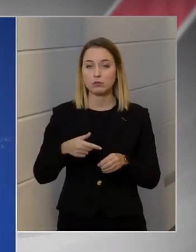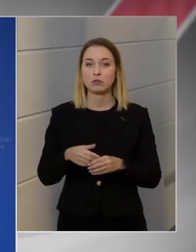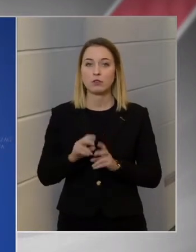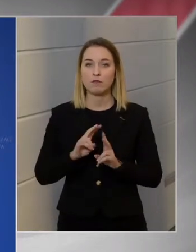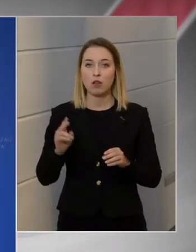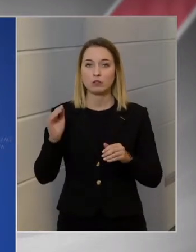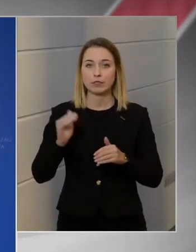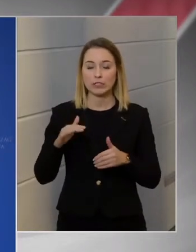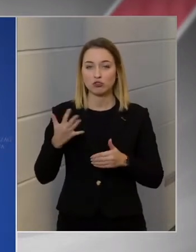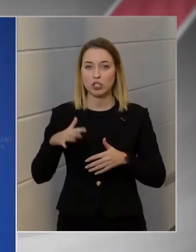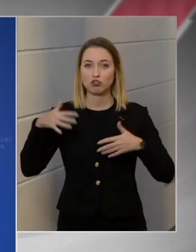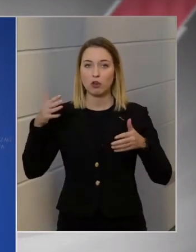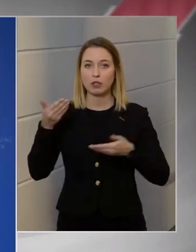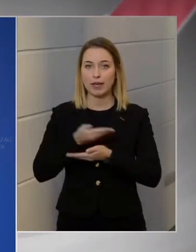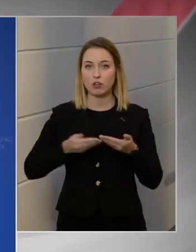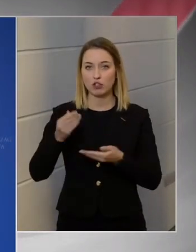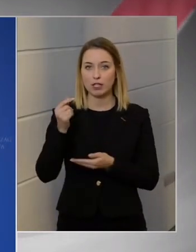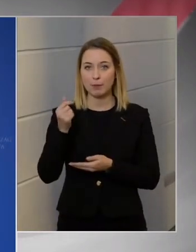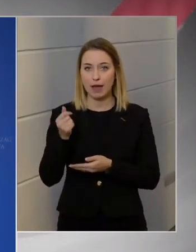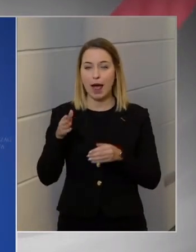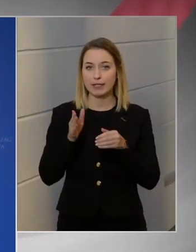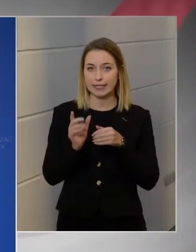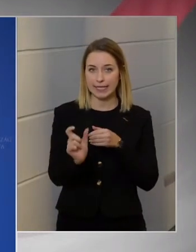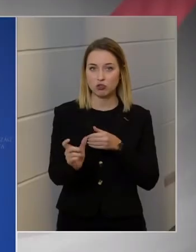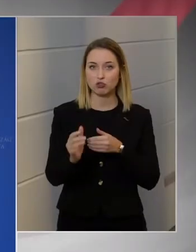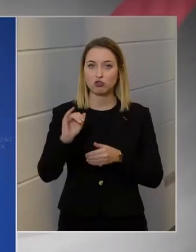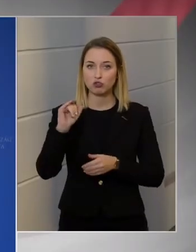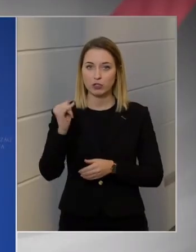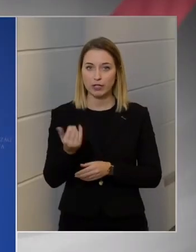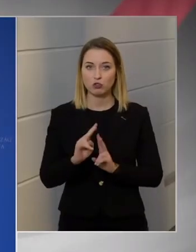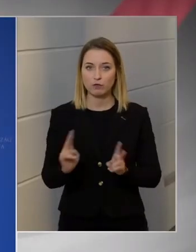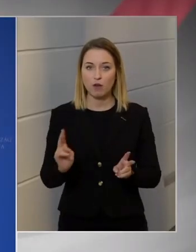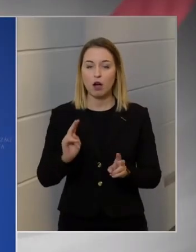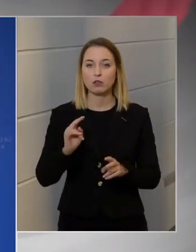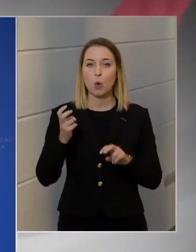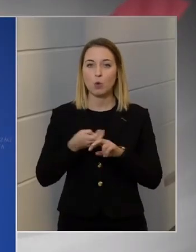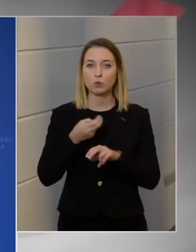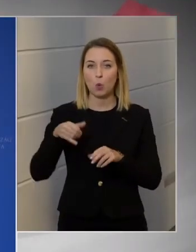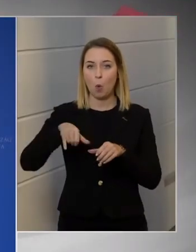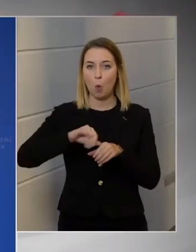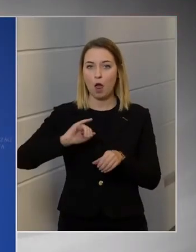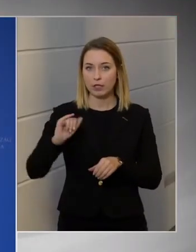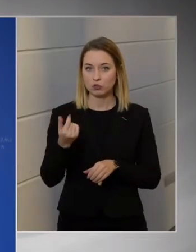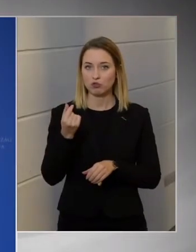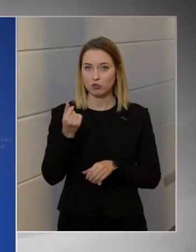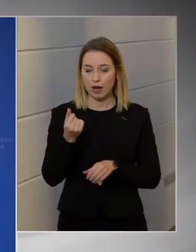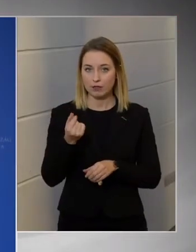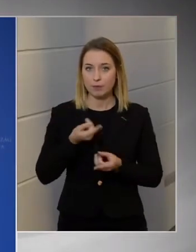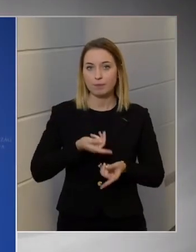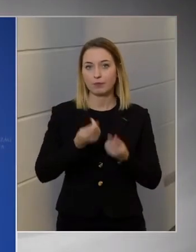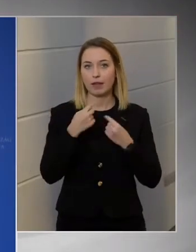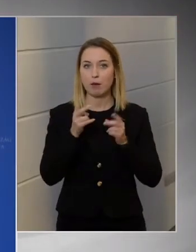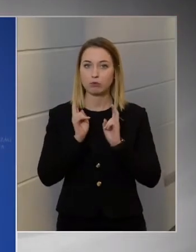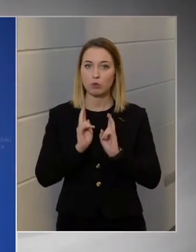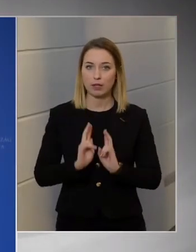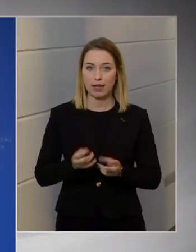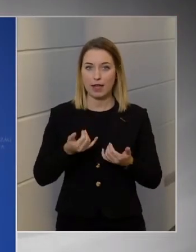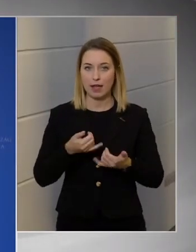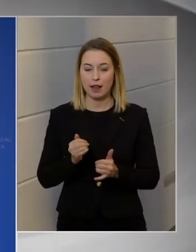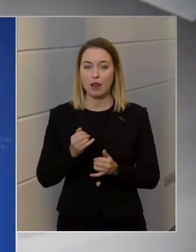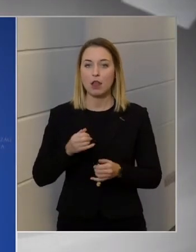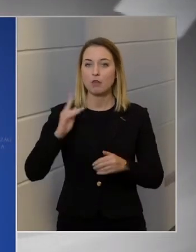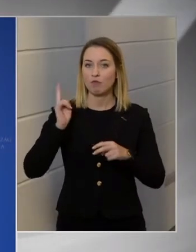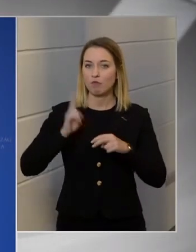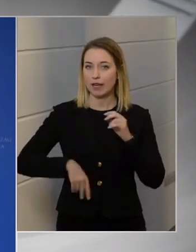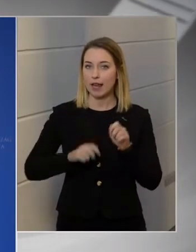kiskereskedelmi és nagykereskedelmi árés, és van a kőolajnak is ára. Ezekből kell kiindulni, de miután végleges